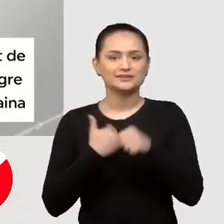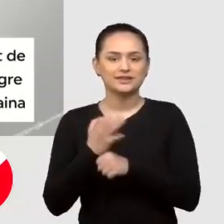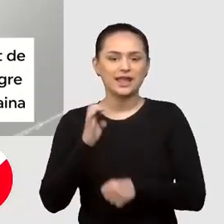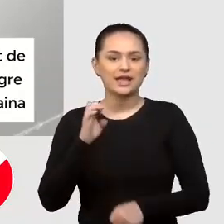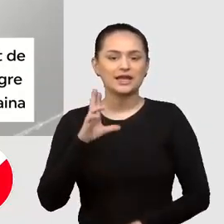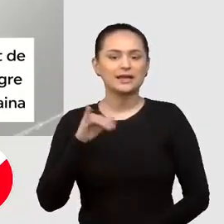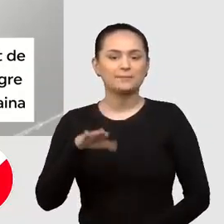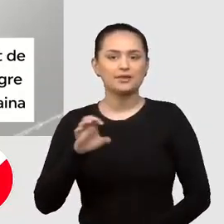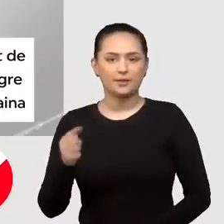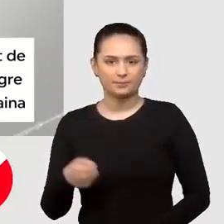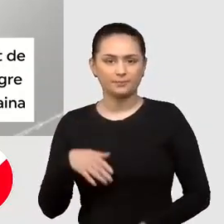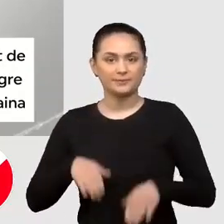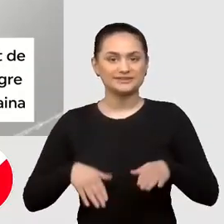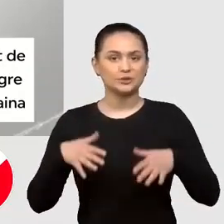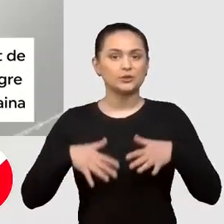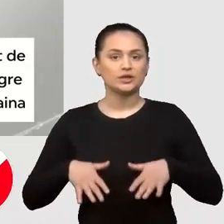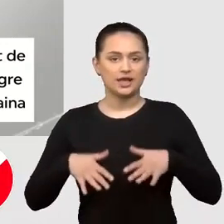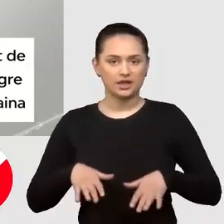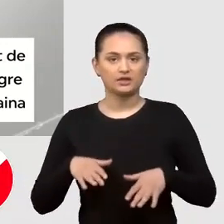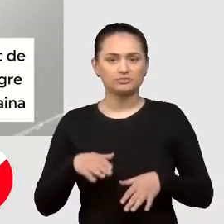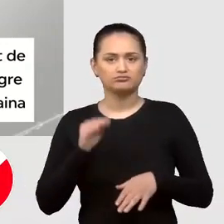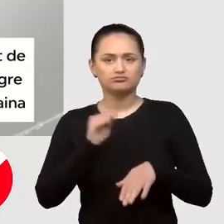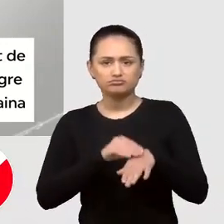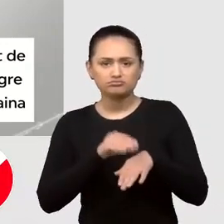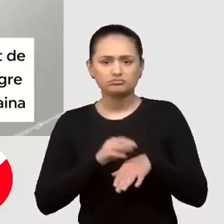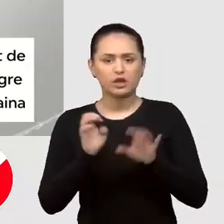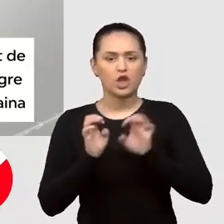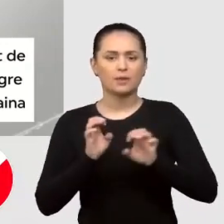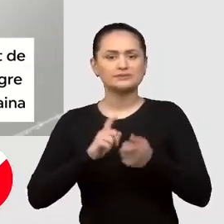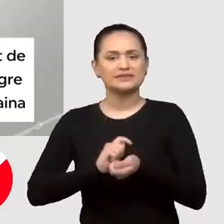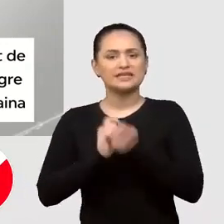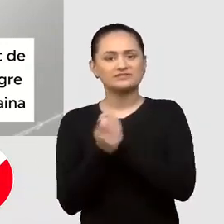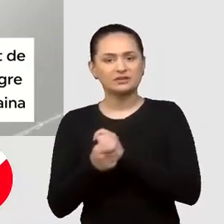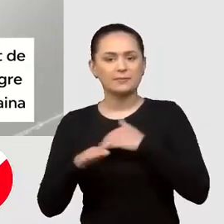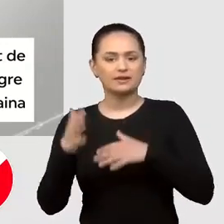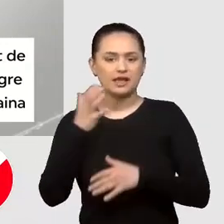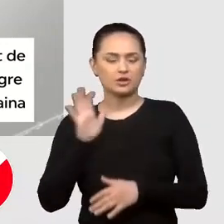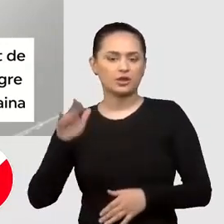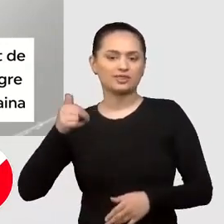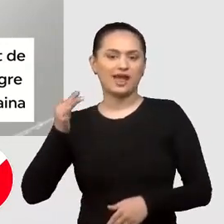externe a îndemnat Occidentul să transforme Marea Neagră într-o Marea NATO.